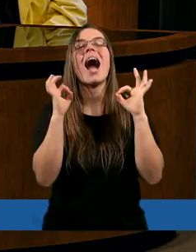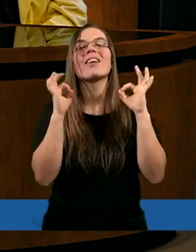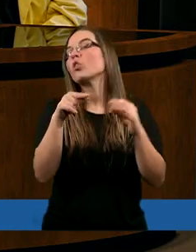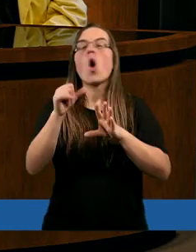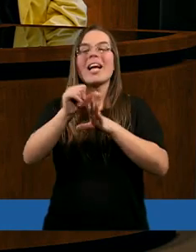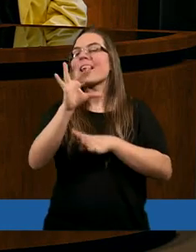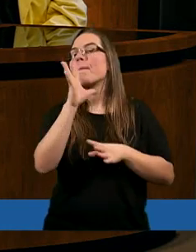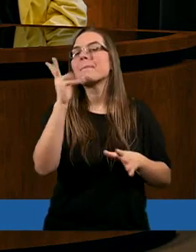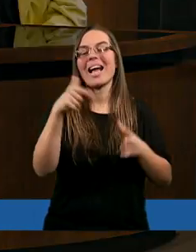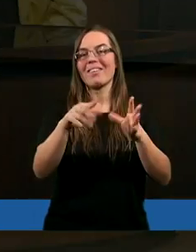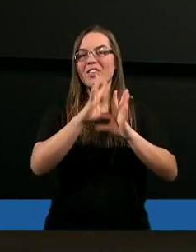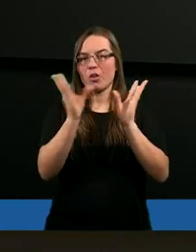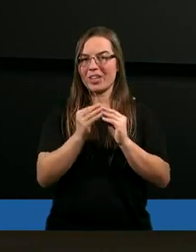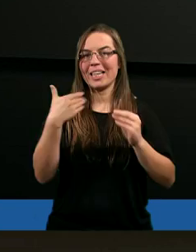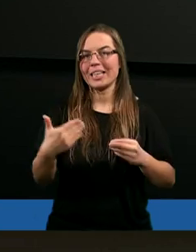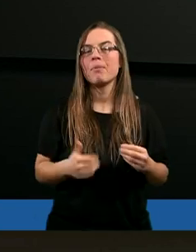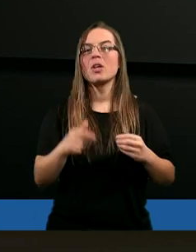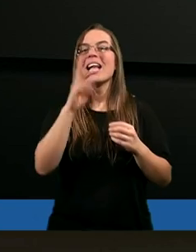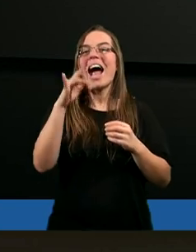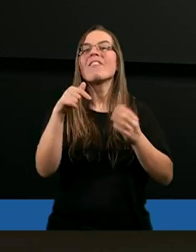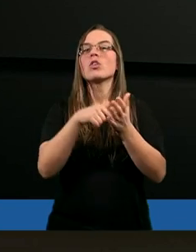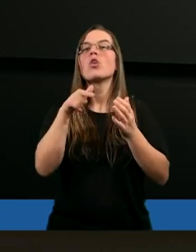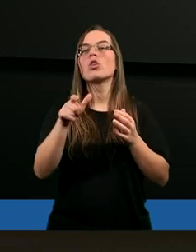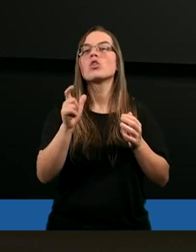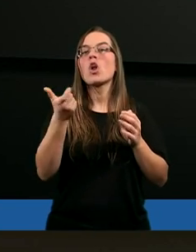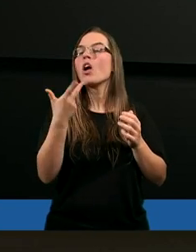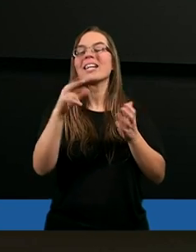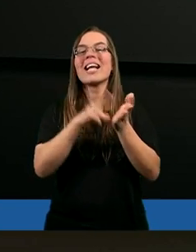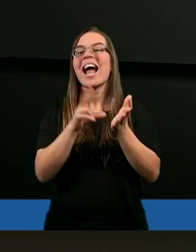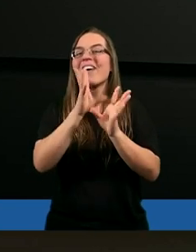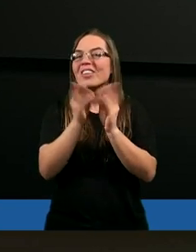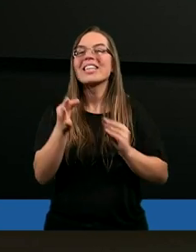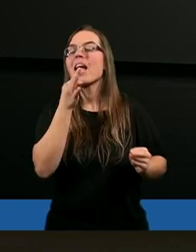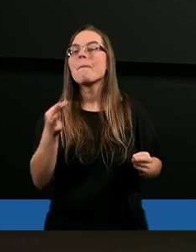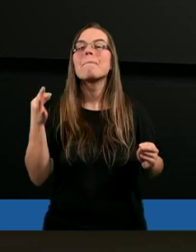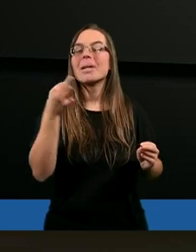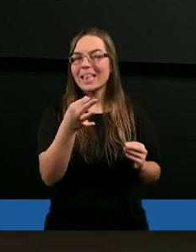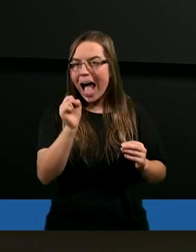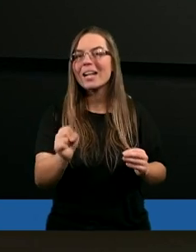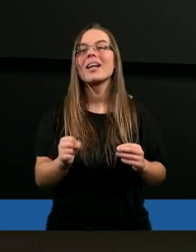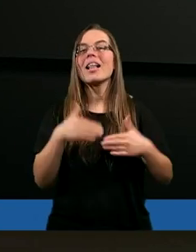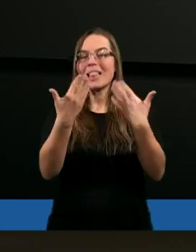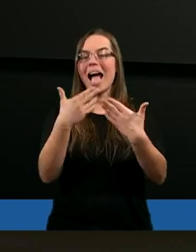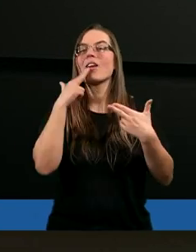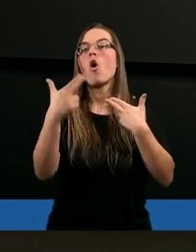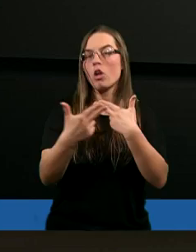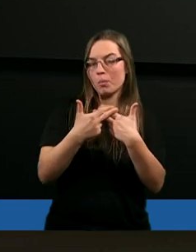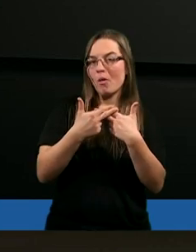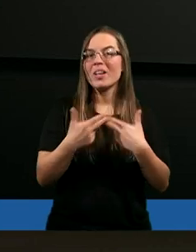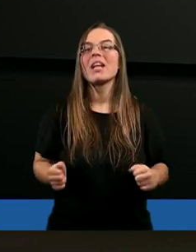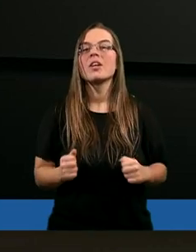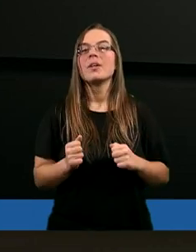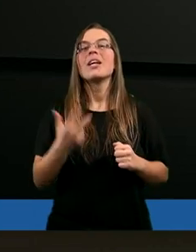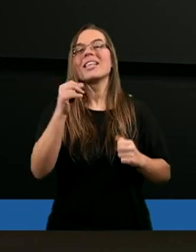w tym wszystkim. Tak, chociaż nie na wszystkie pytania daje odpowiedź, nie